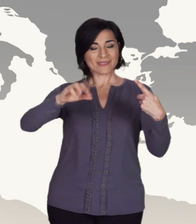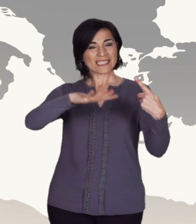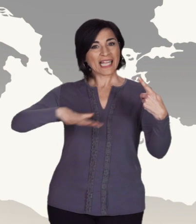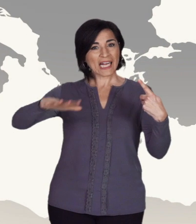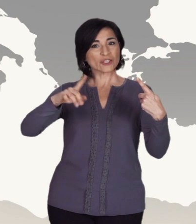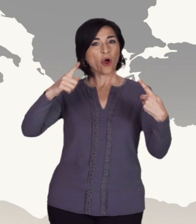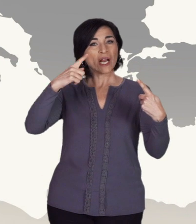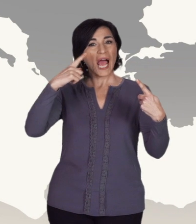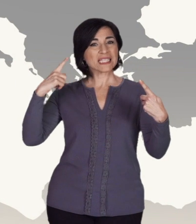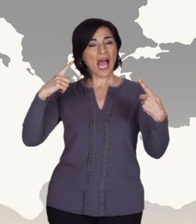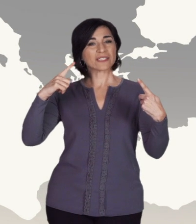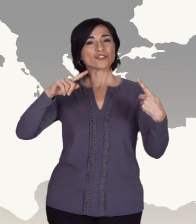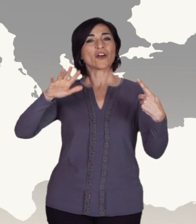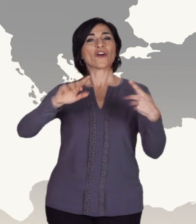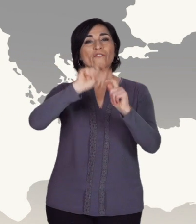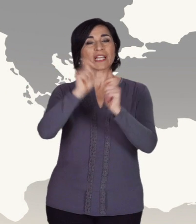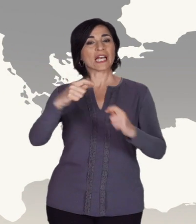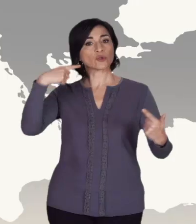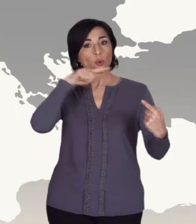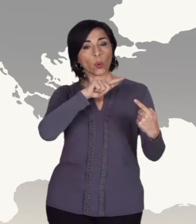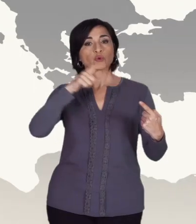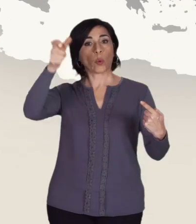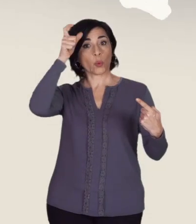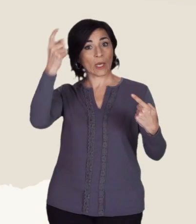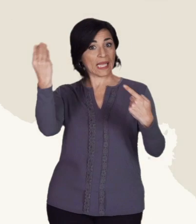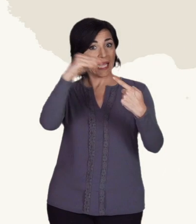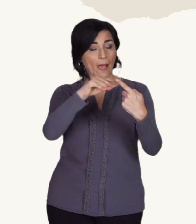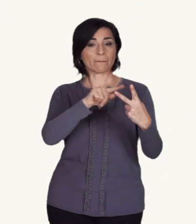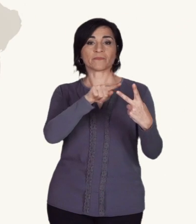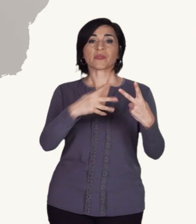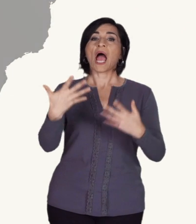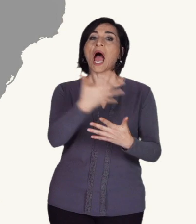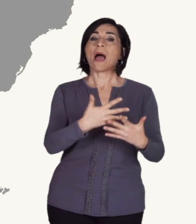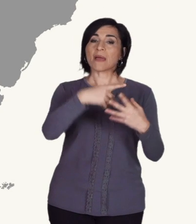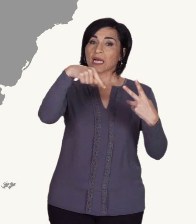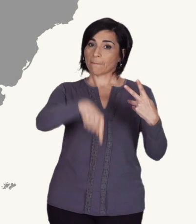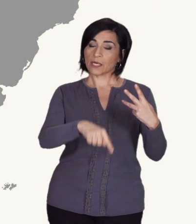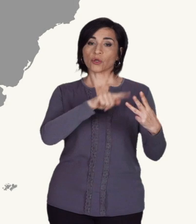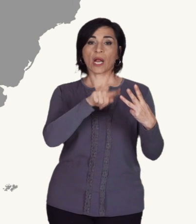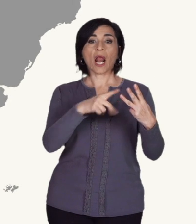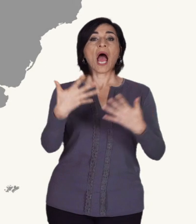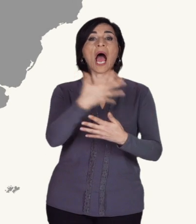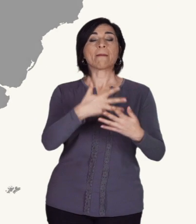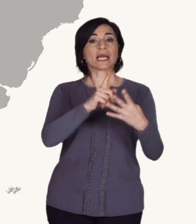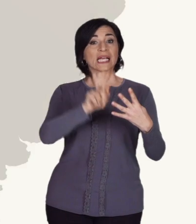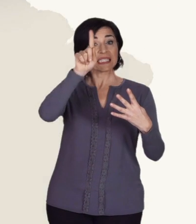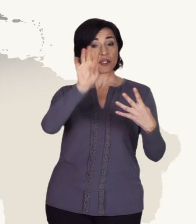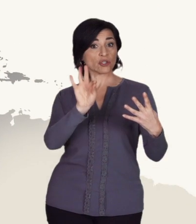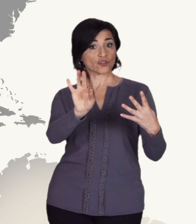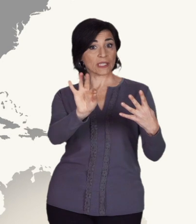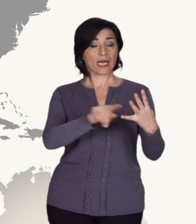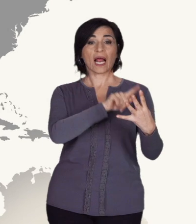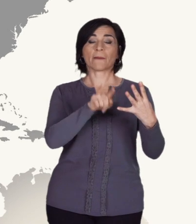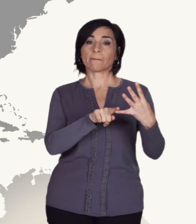Europa, compresi i territori asiatici della Federazione Russa e della Turchia, America Meridionale, America